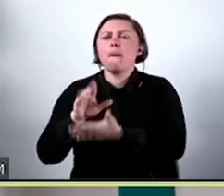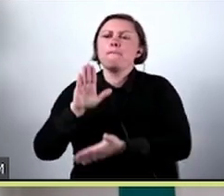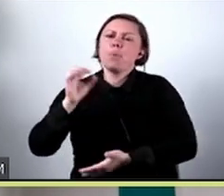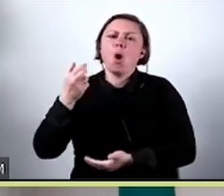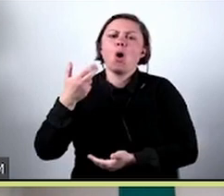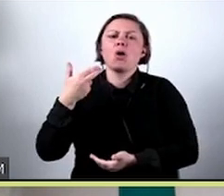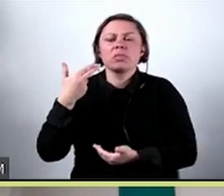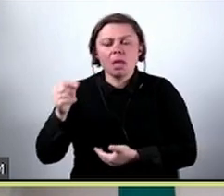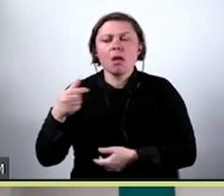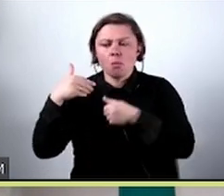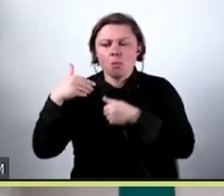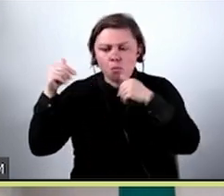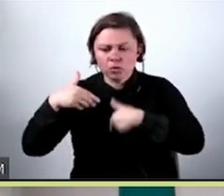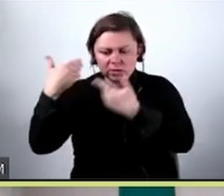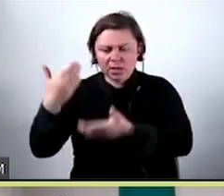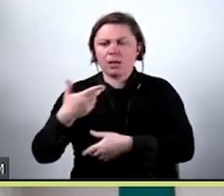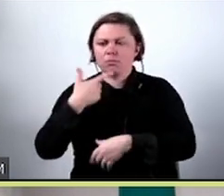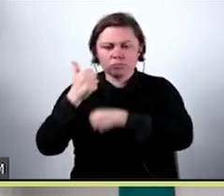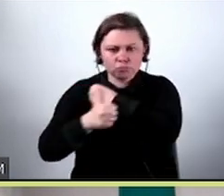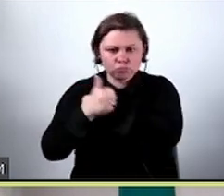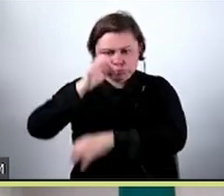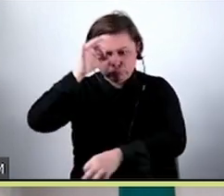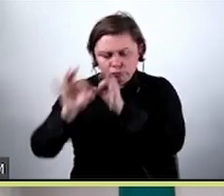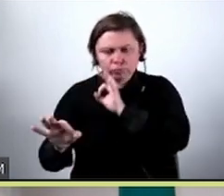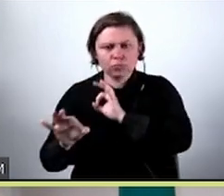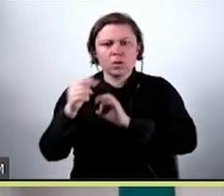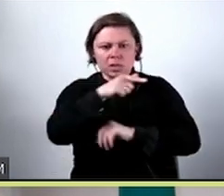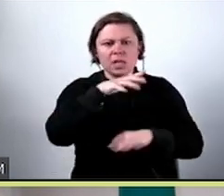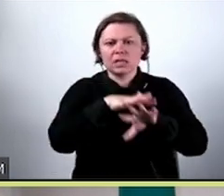czemu. dlatego taki system musi umożliwić